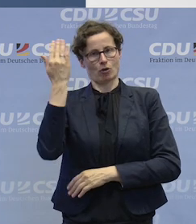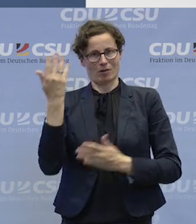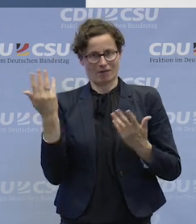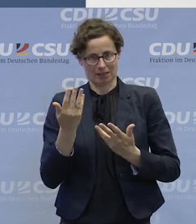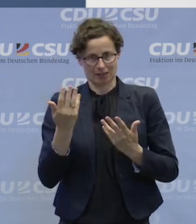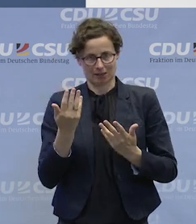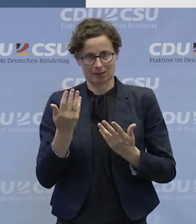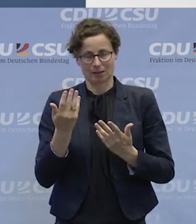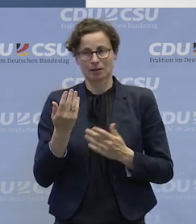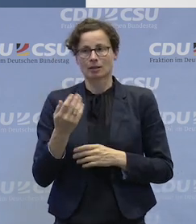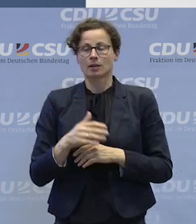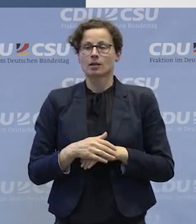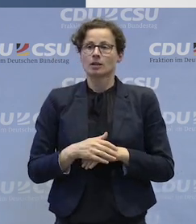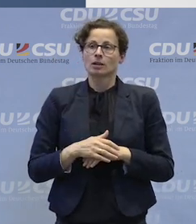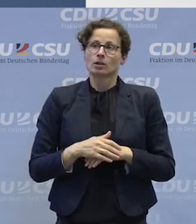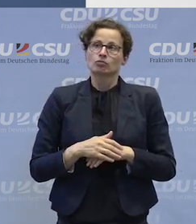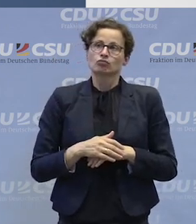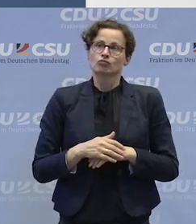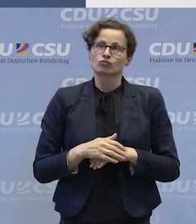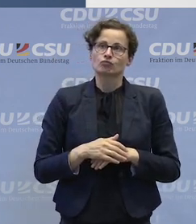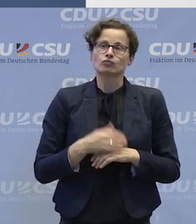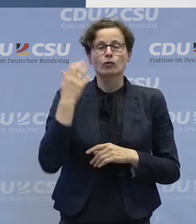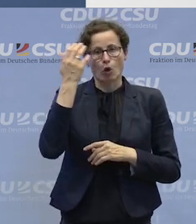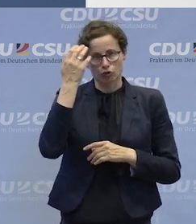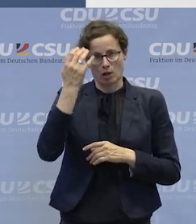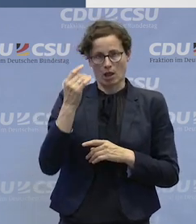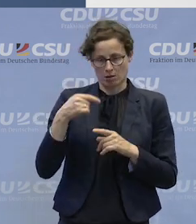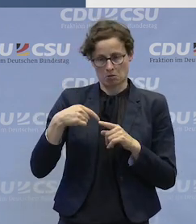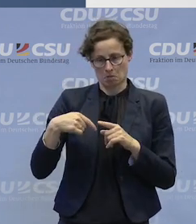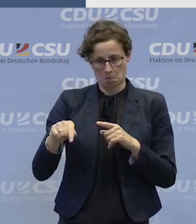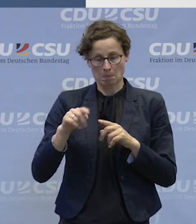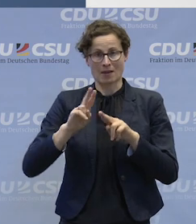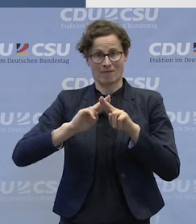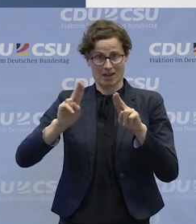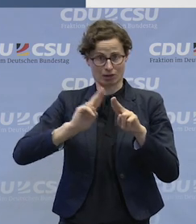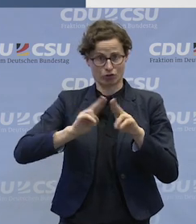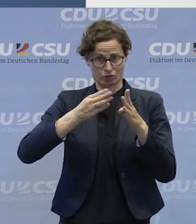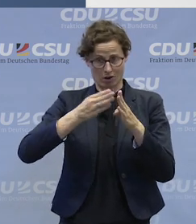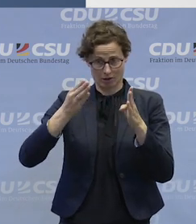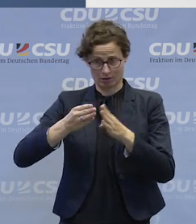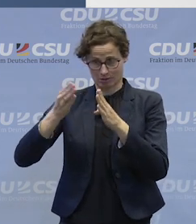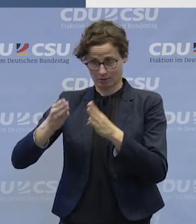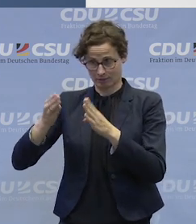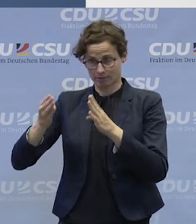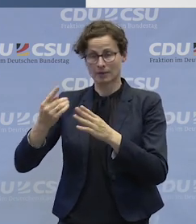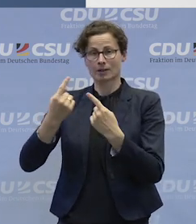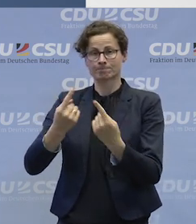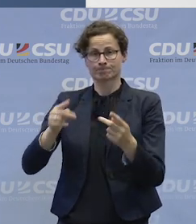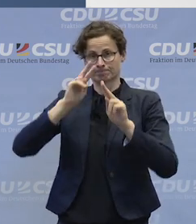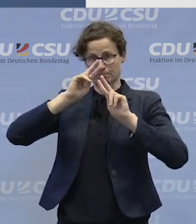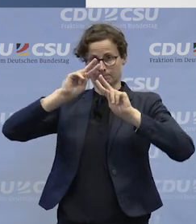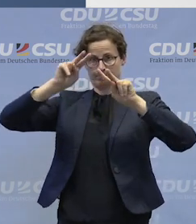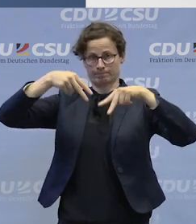als Werkstätten begreifen, dass jede